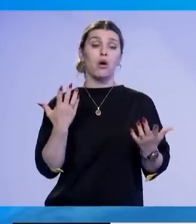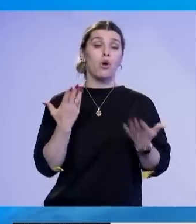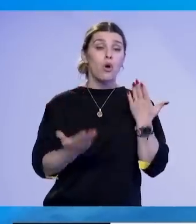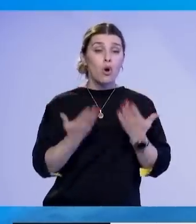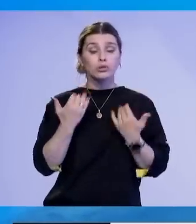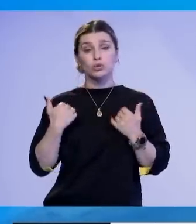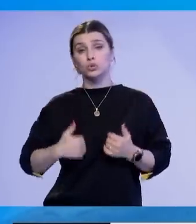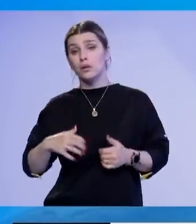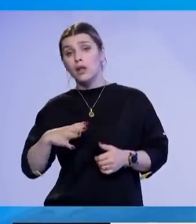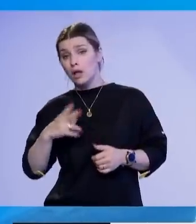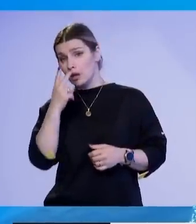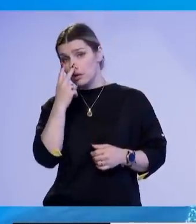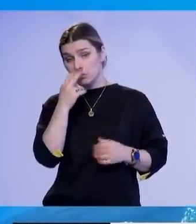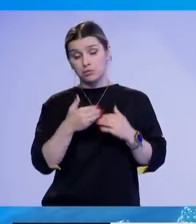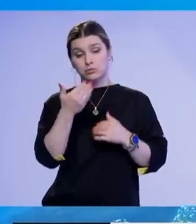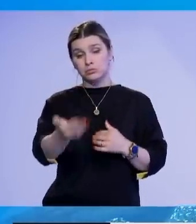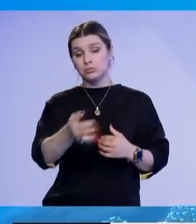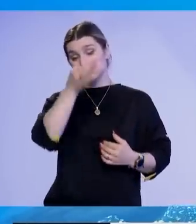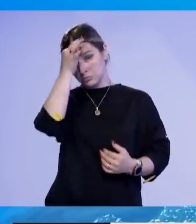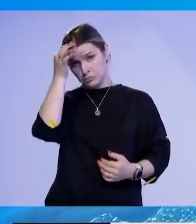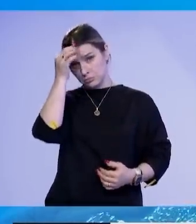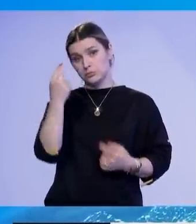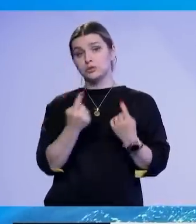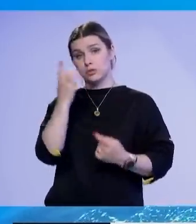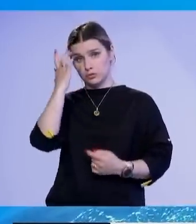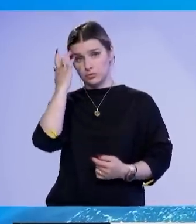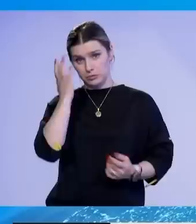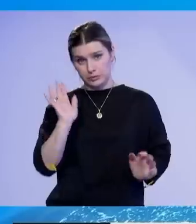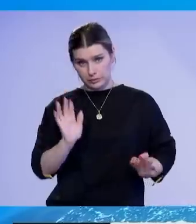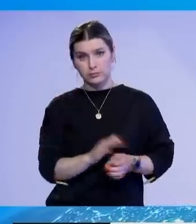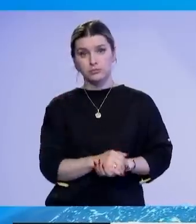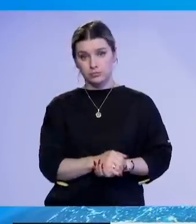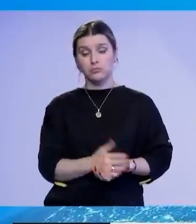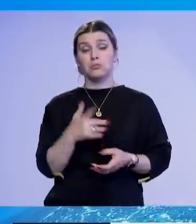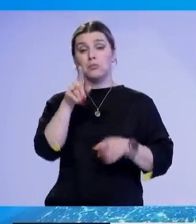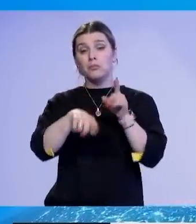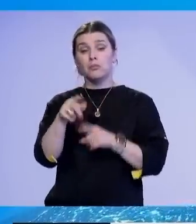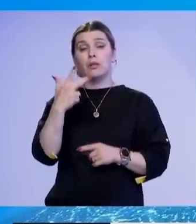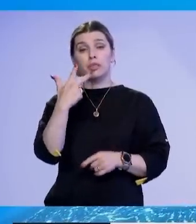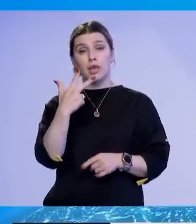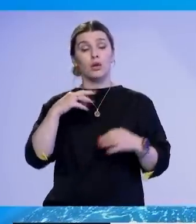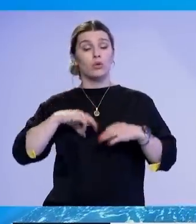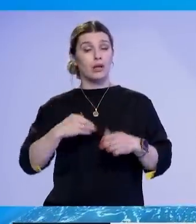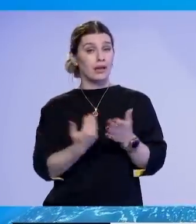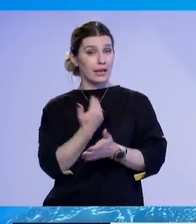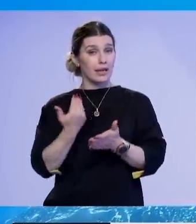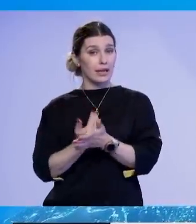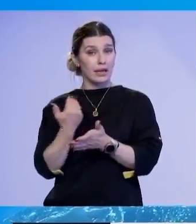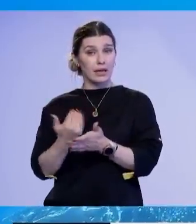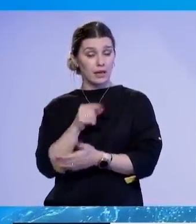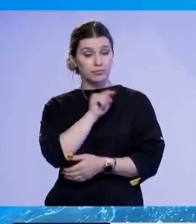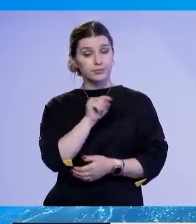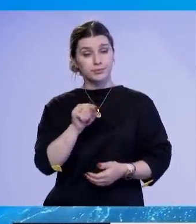që mbetë të shietë se qfarë të sjelë ditaj hën dhe nëse do të tentohet nga tre kryetarët e sapo betuar në